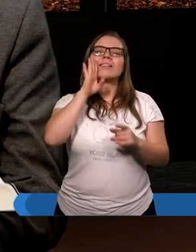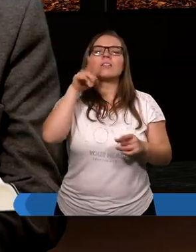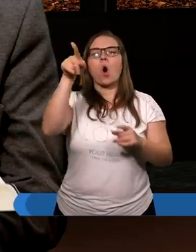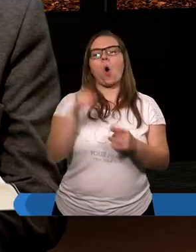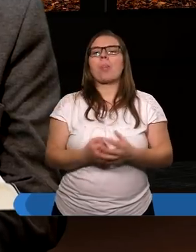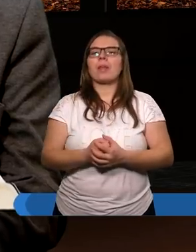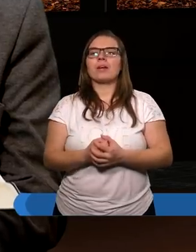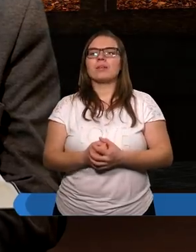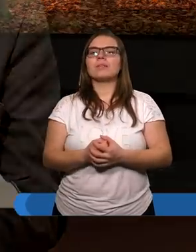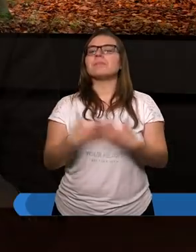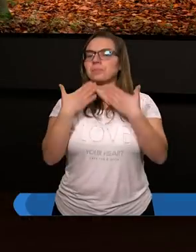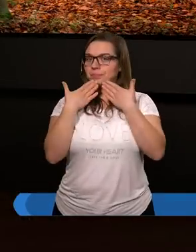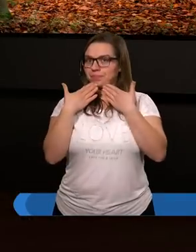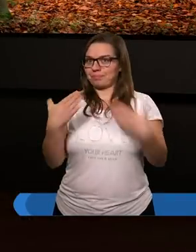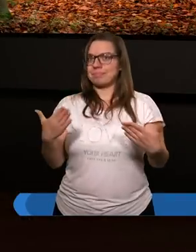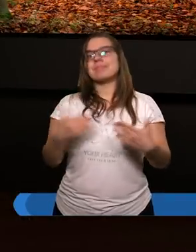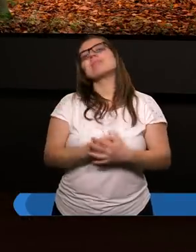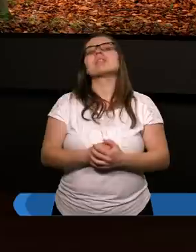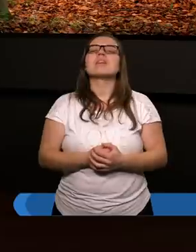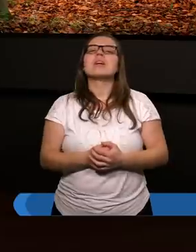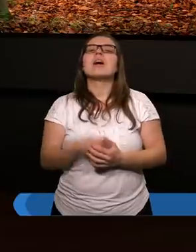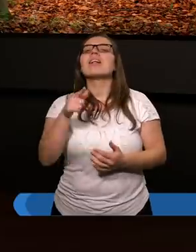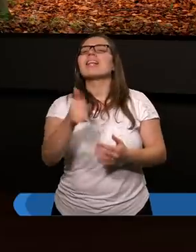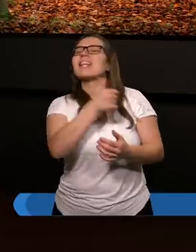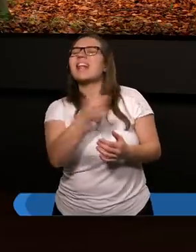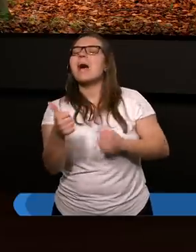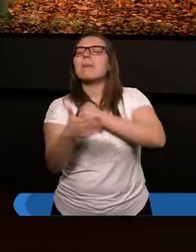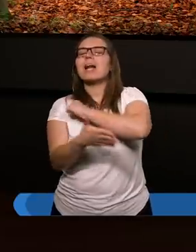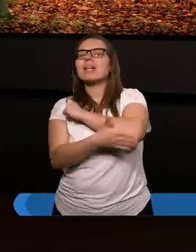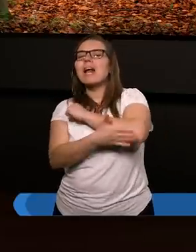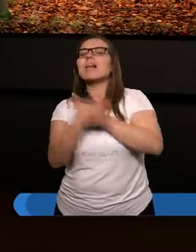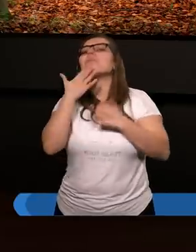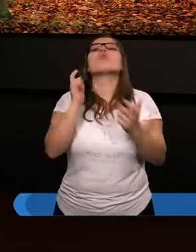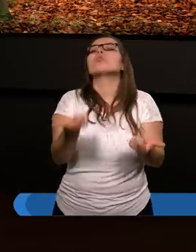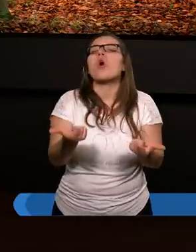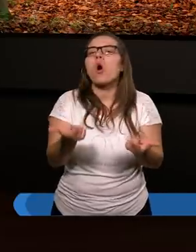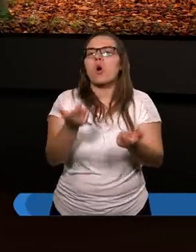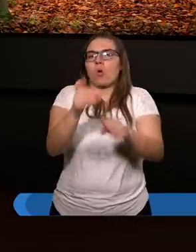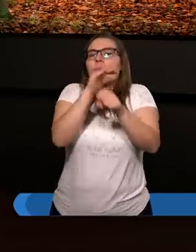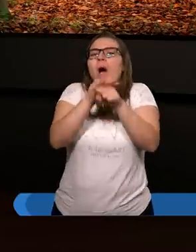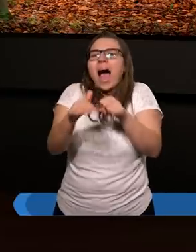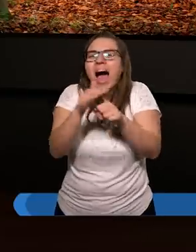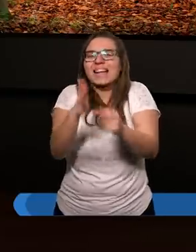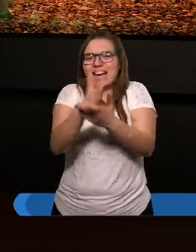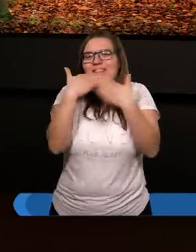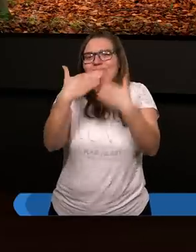oni. Dziękuję. Ta sama zasada mówi. Będziemy zbawieni z łaski.